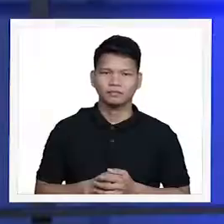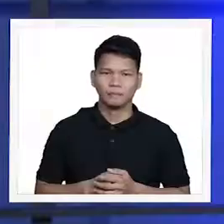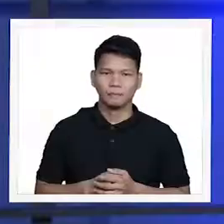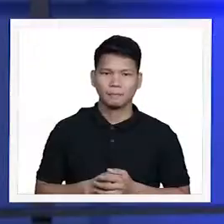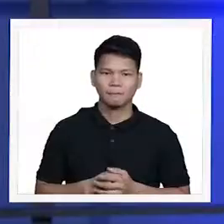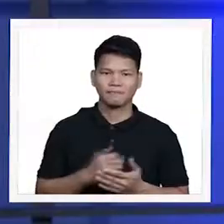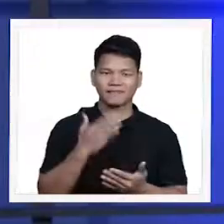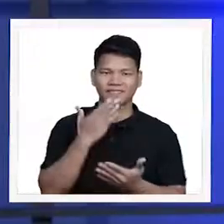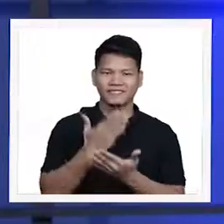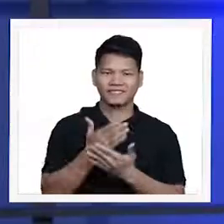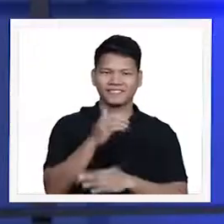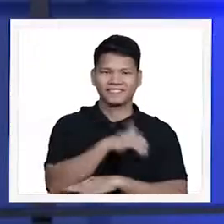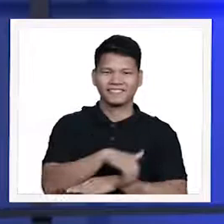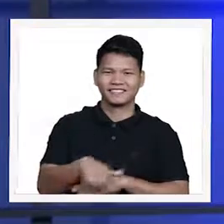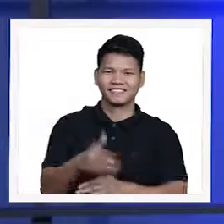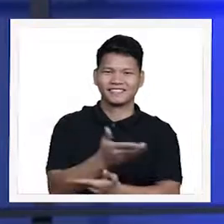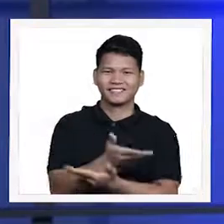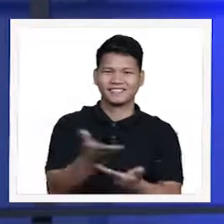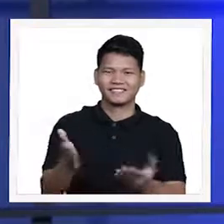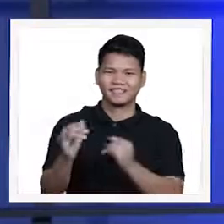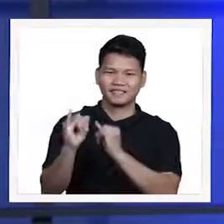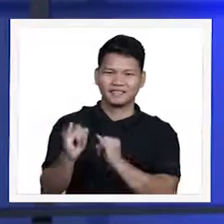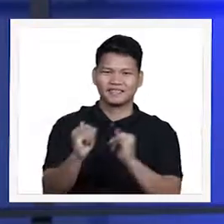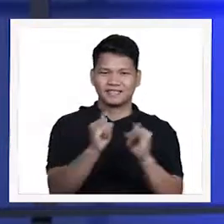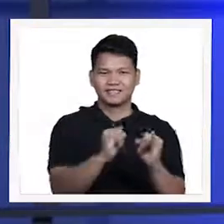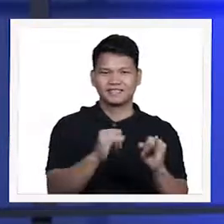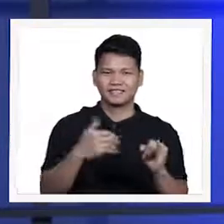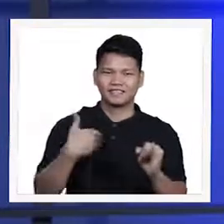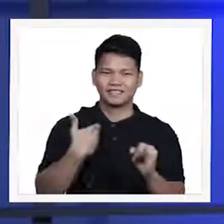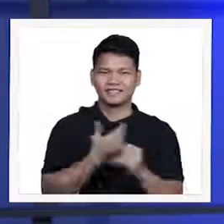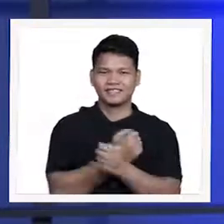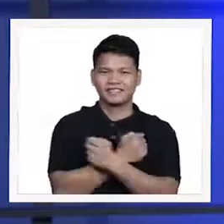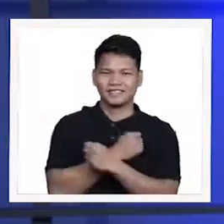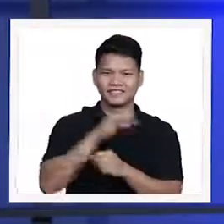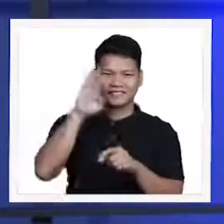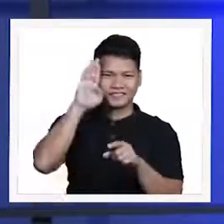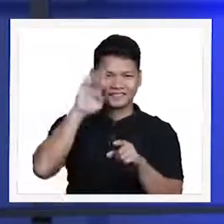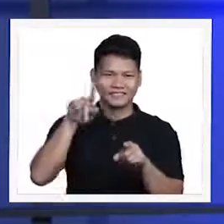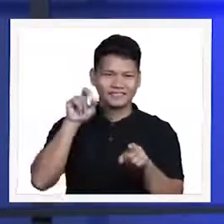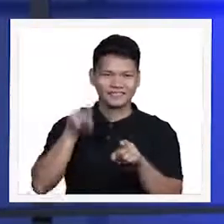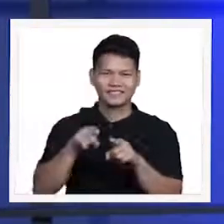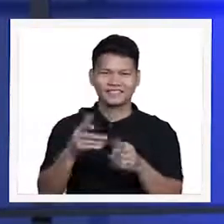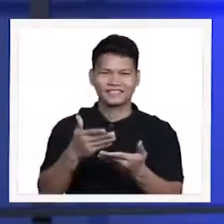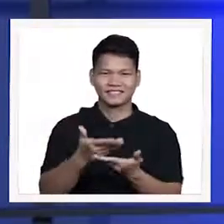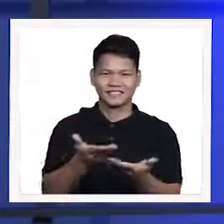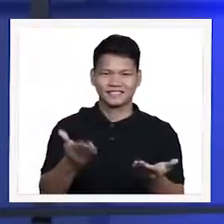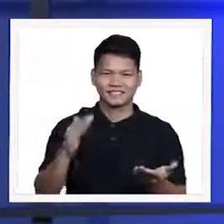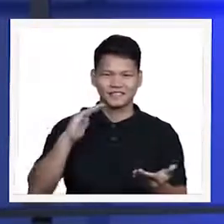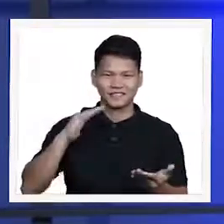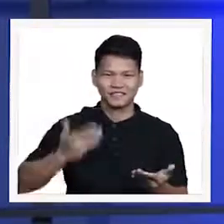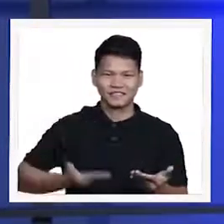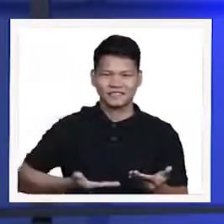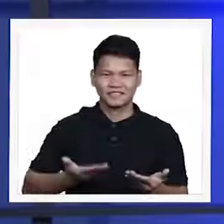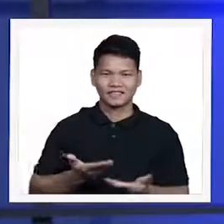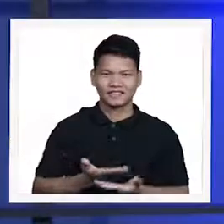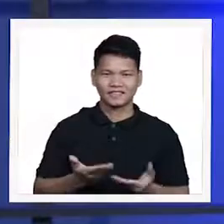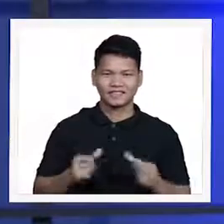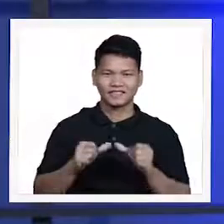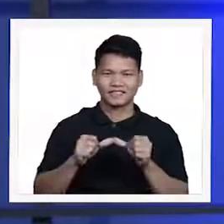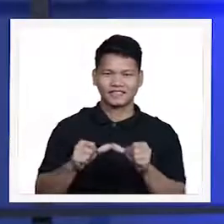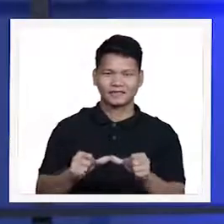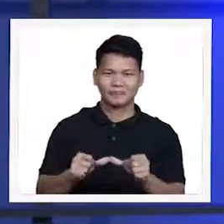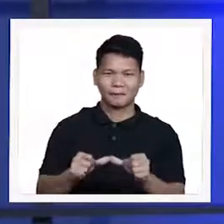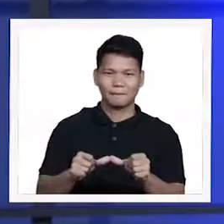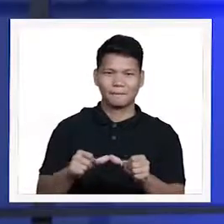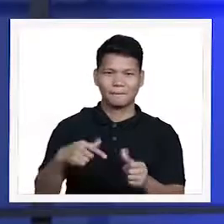isang magandang gabi ang bawat ito sa atin. Minamahal na mga kaibigan. Welcome sa ating pagpapatuloy sa